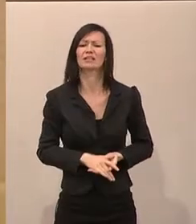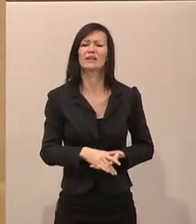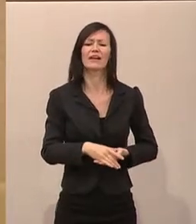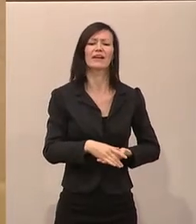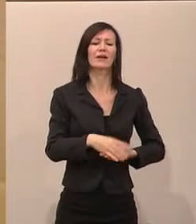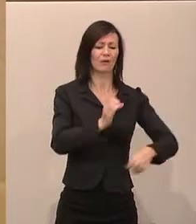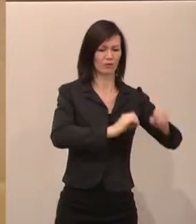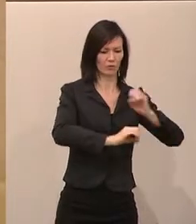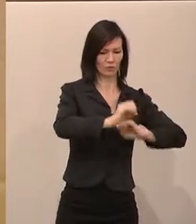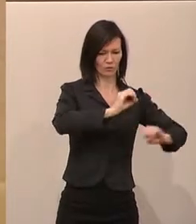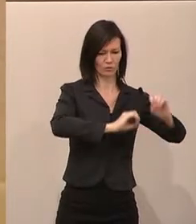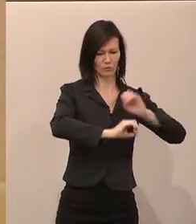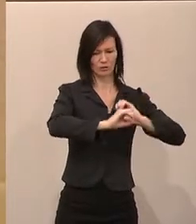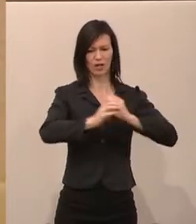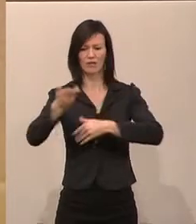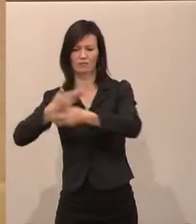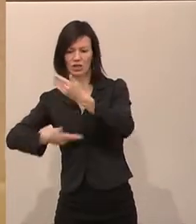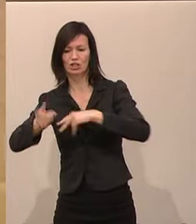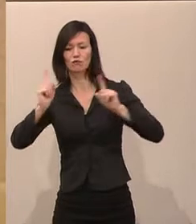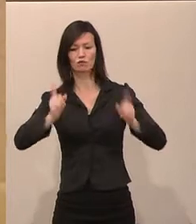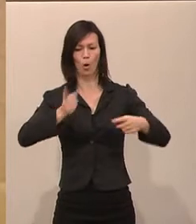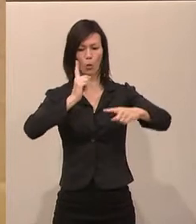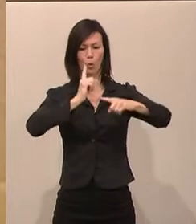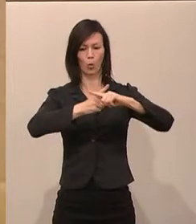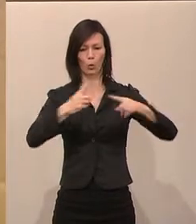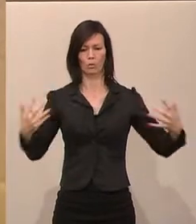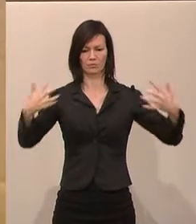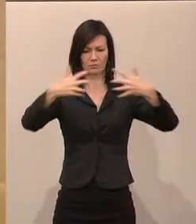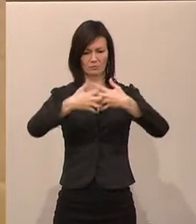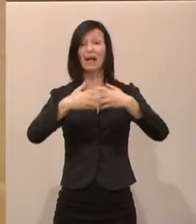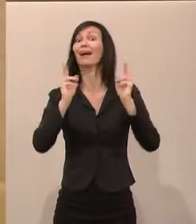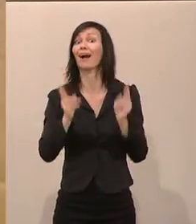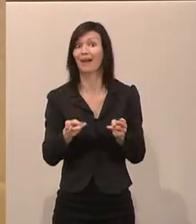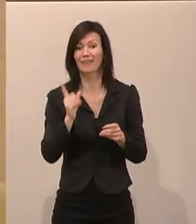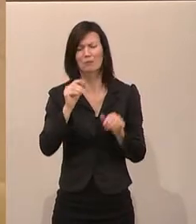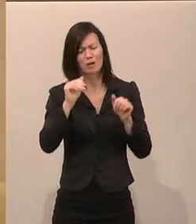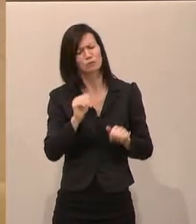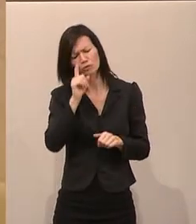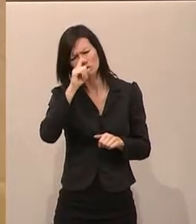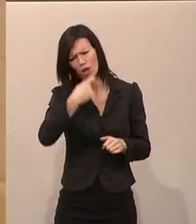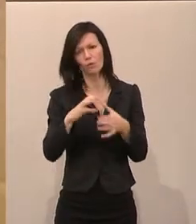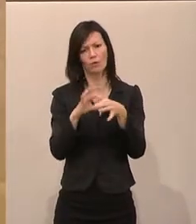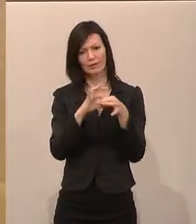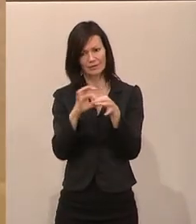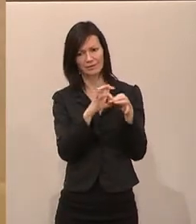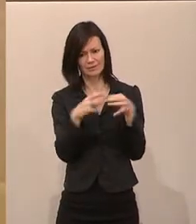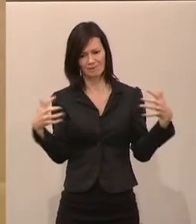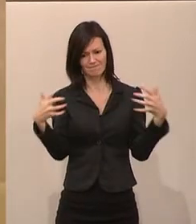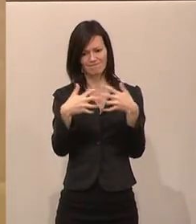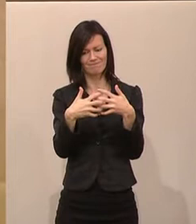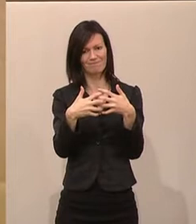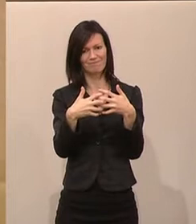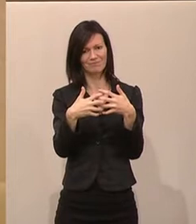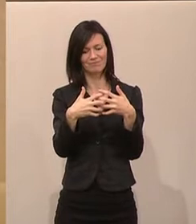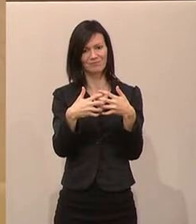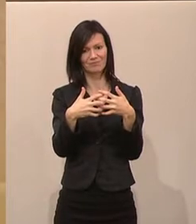ein Und stehen. Und es kann ein Und stehen. Wir müssen es nur smart organisieren. Die Ökosteuerreform